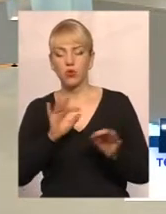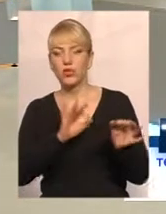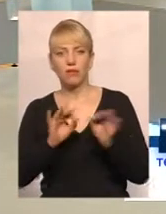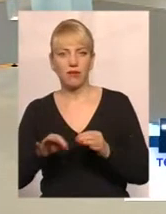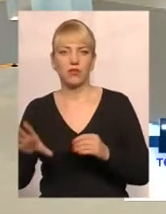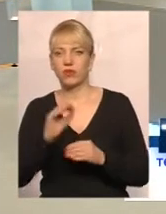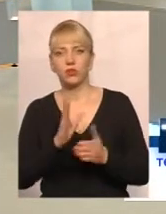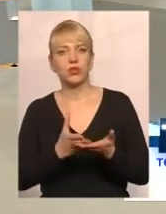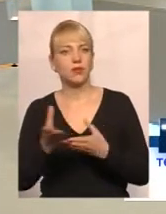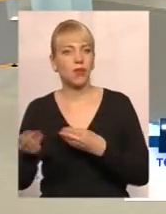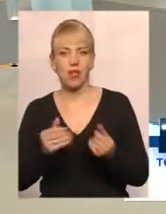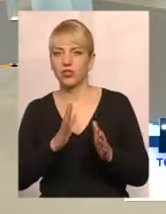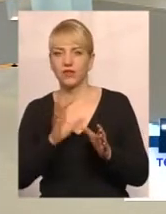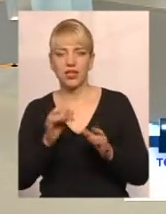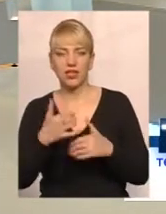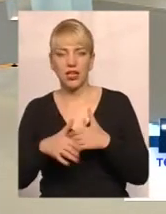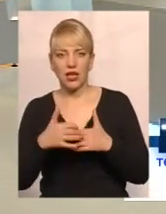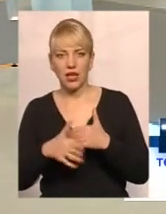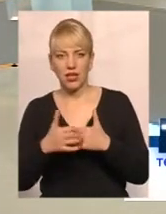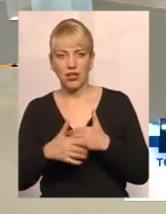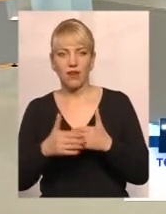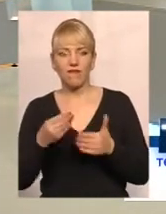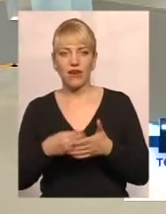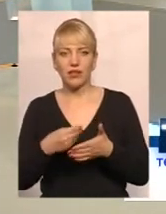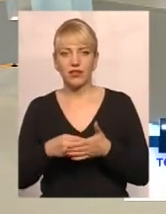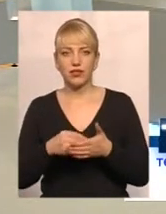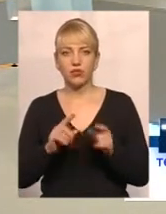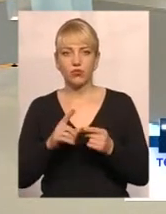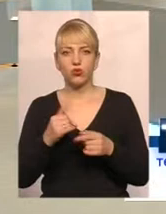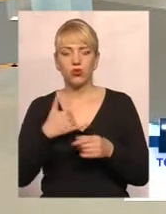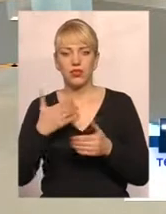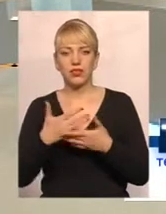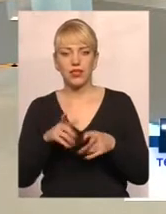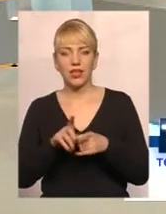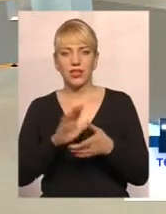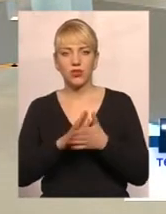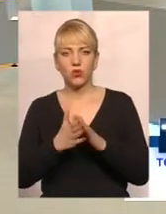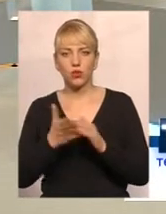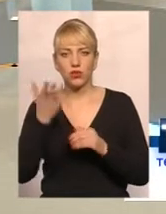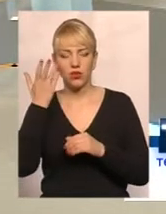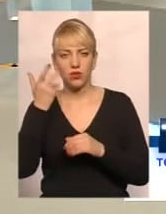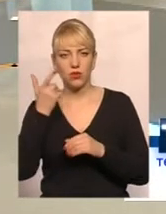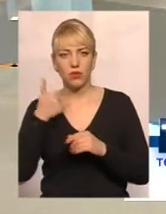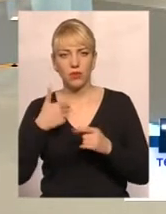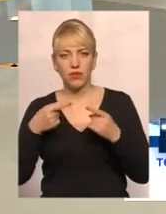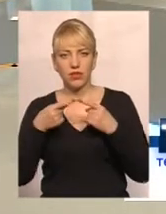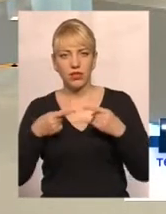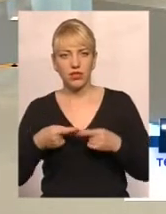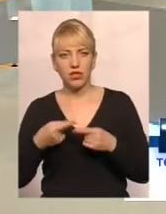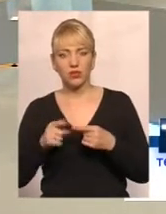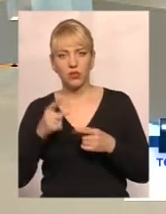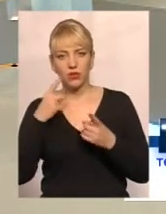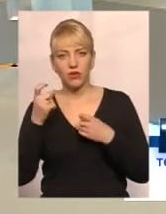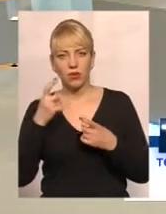будуть сплачувати оцю середню вартість. У нас є такі ситуації, коли ми самі визначаємо, в принципі, ця